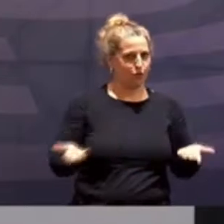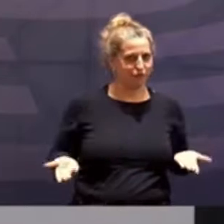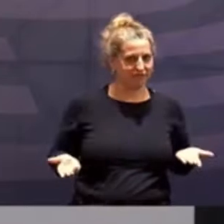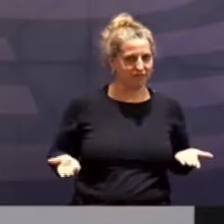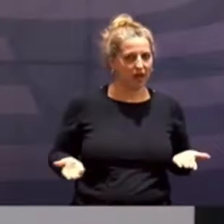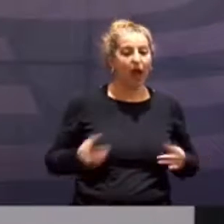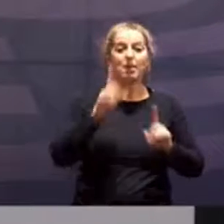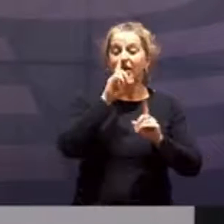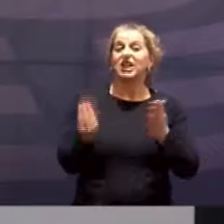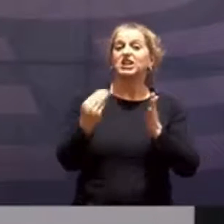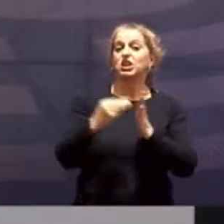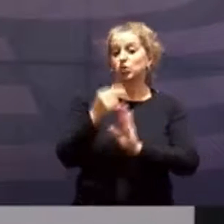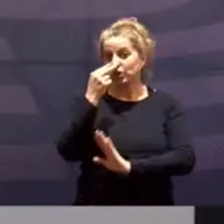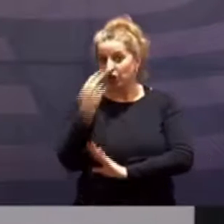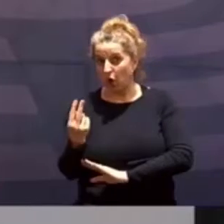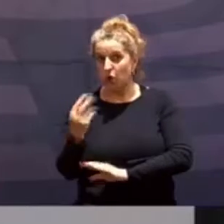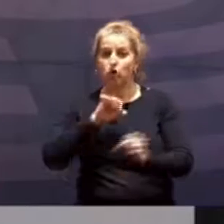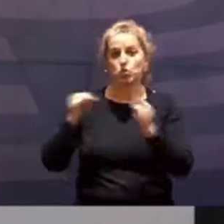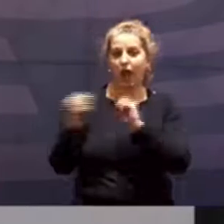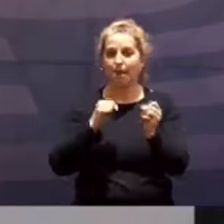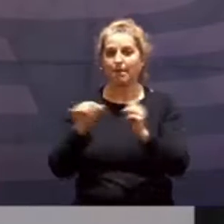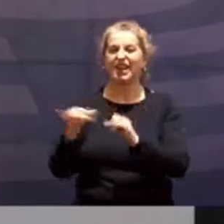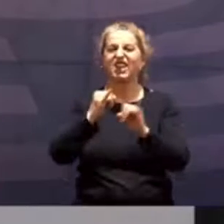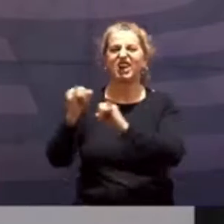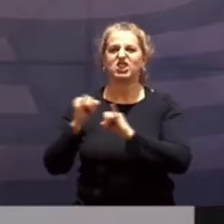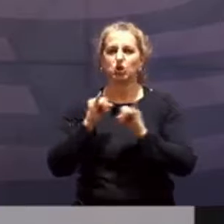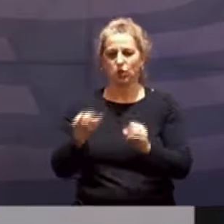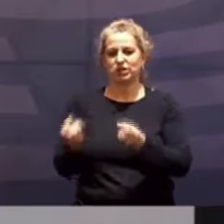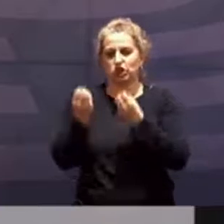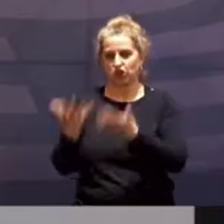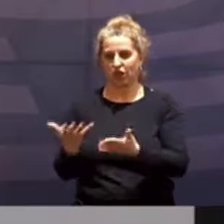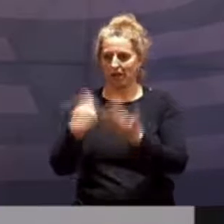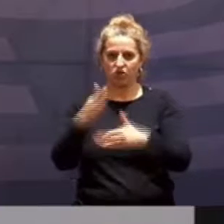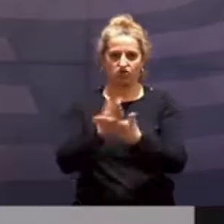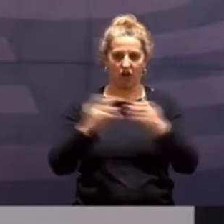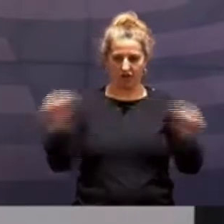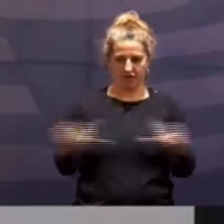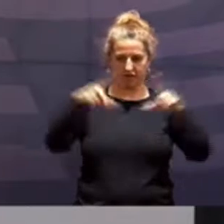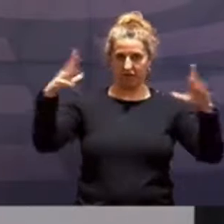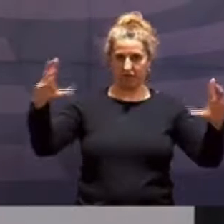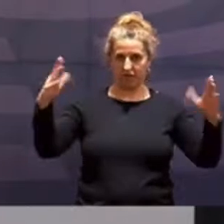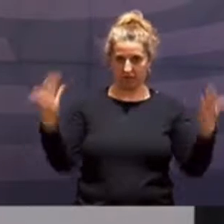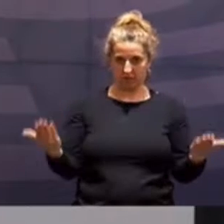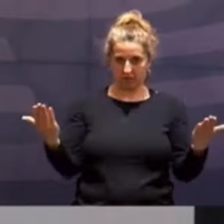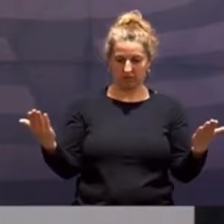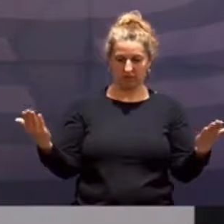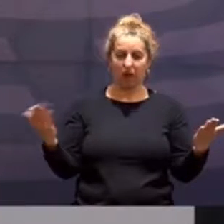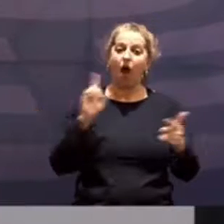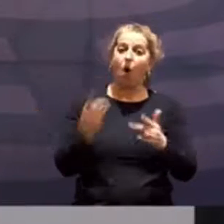gleichzeitig die Dynamik des Infektionsgeschehen mit betrachten, erhalten wir ein schärferes Bild, ebenso wenn wir